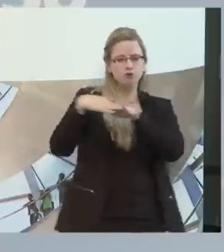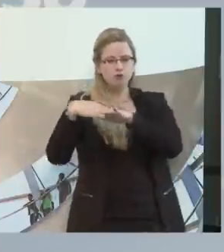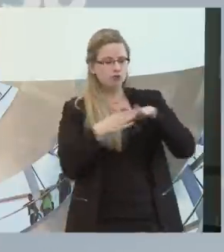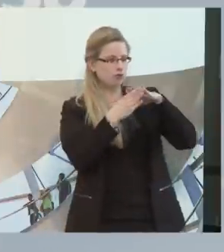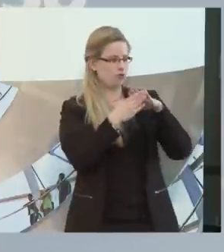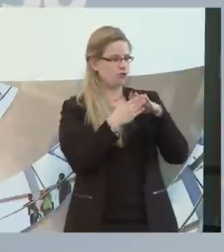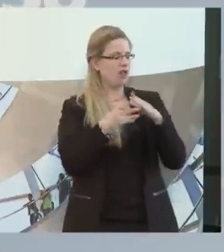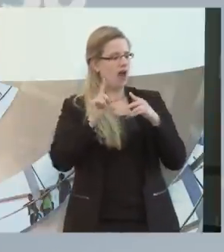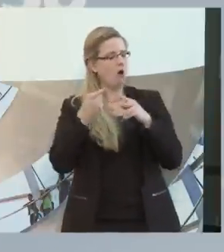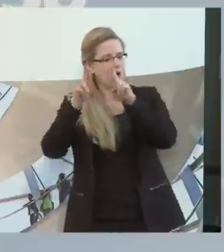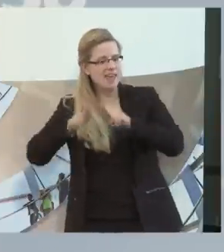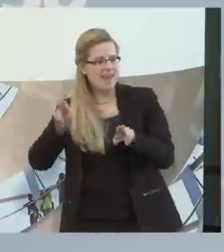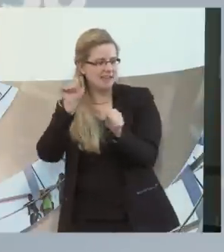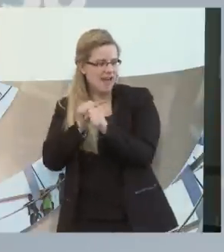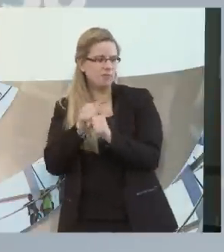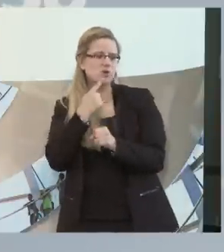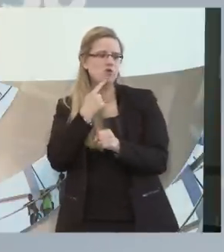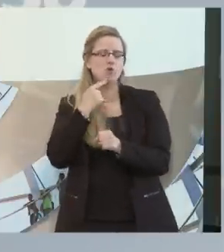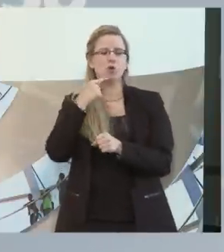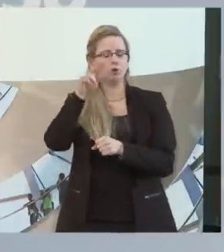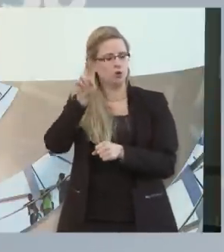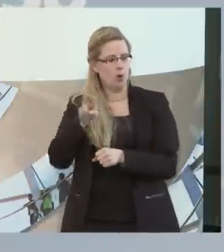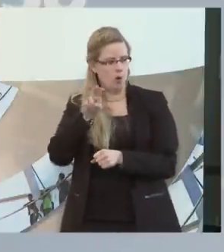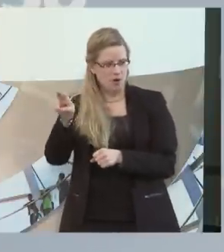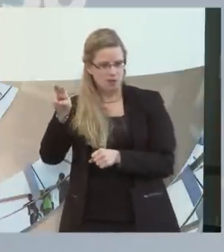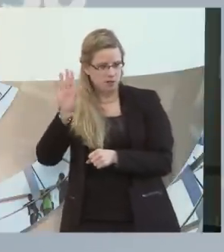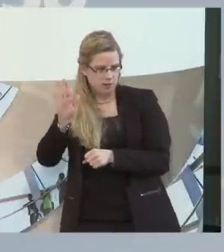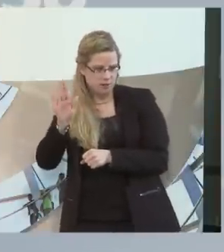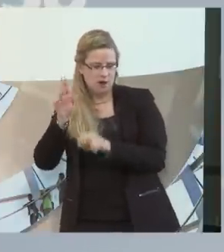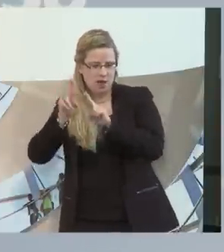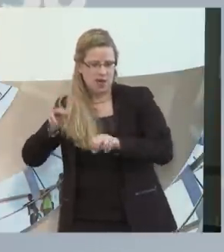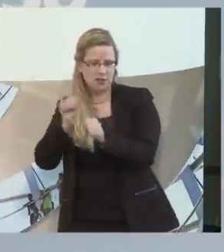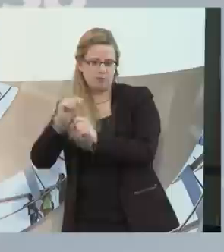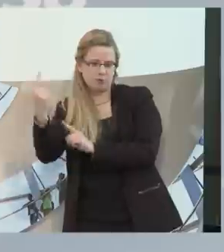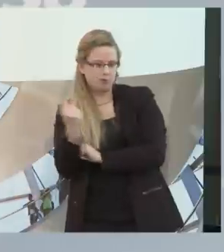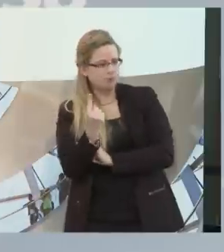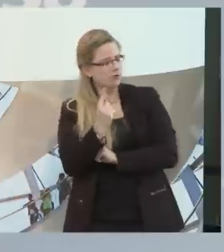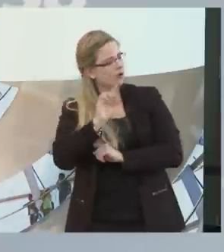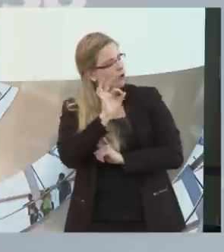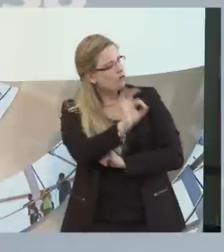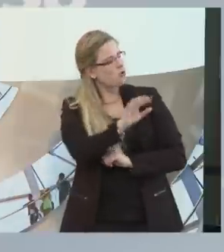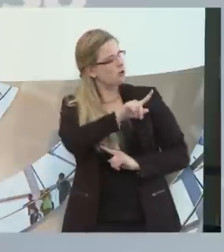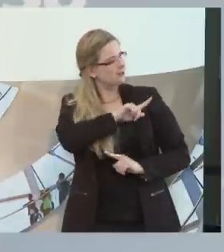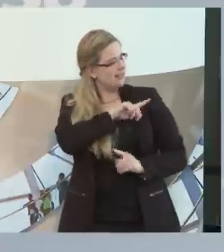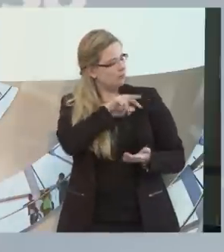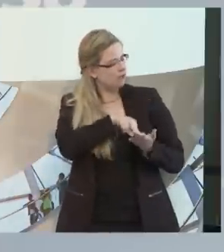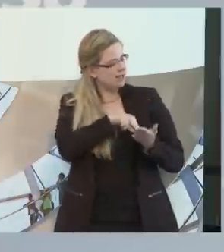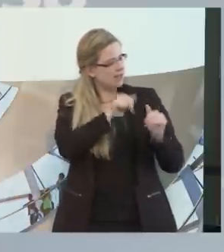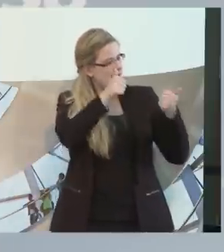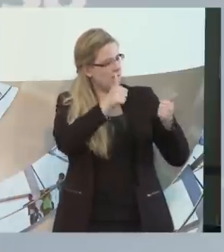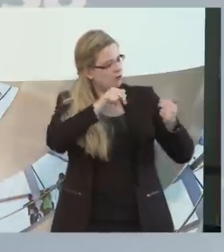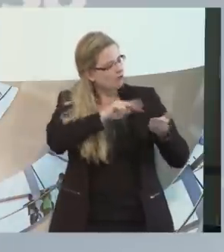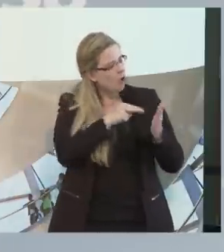wieder von Ehren- oder Hauptamtlichen Rotkreuzlern, die er für sein Leben braucht, um auf ein selbstständiges Leben vorbereitet zu werden.